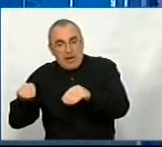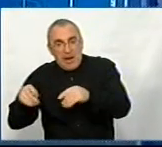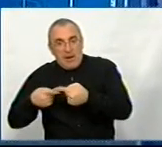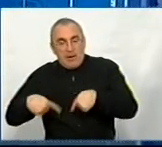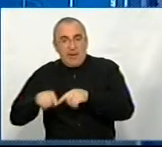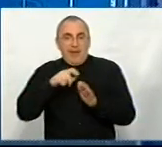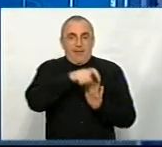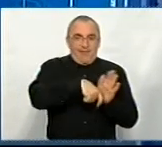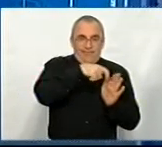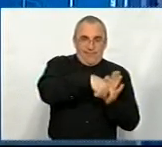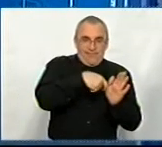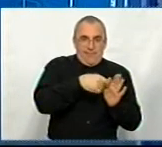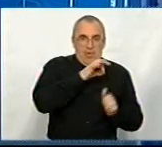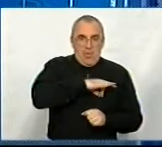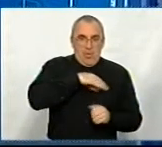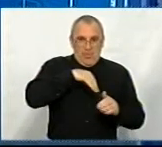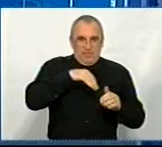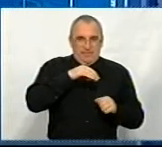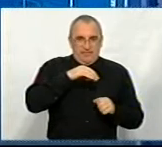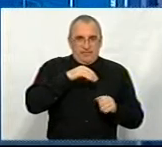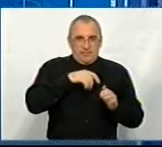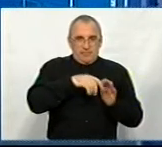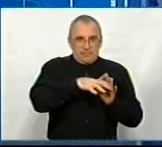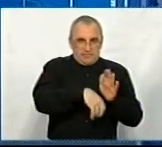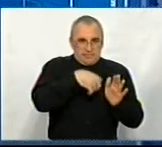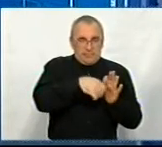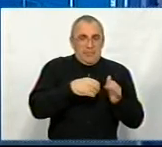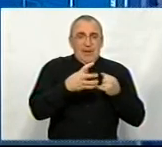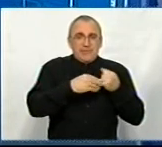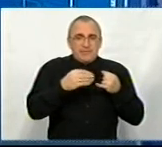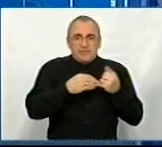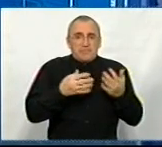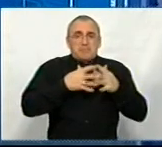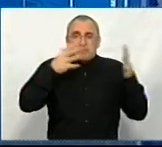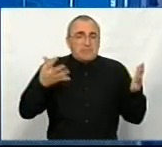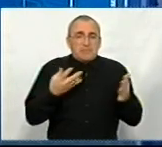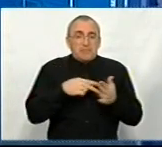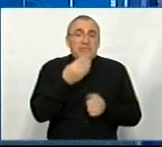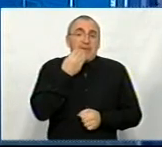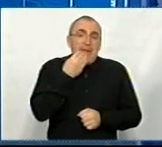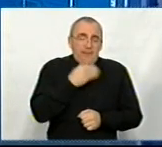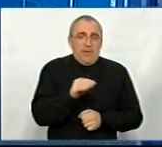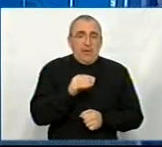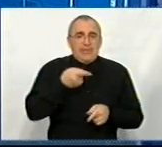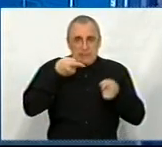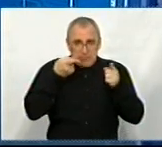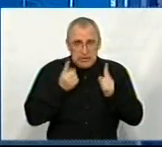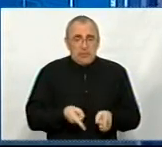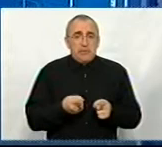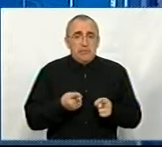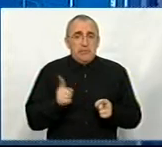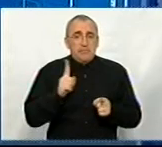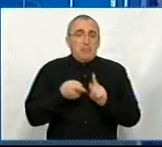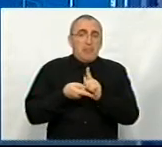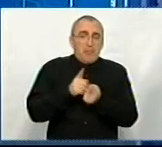видобуток корисних копалин. Так, аграрна галузь, у нас землі ж більше її не стане. Тобто її ефективність, дійсно, що